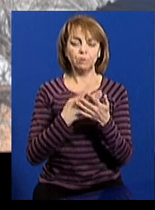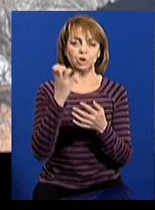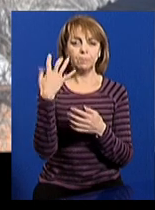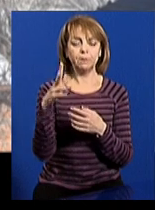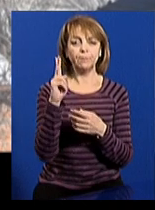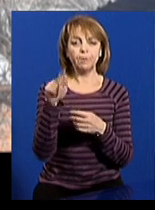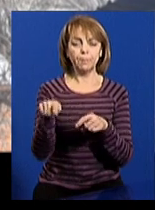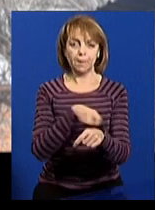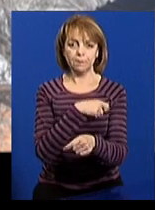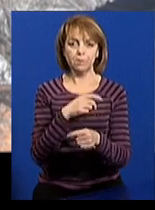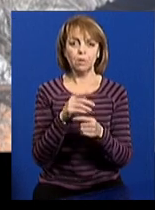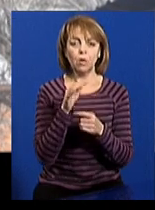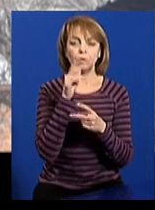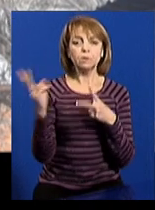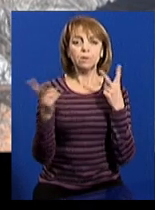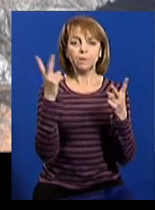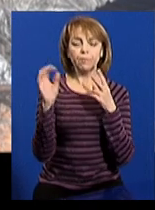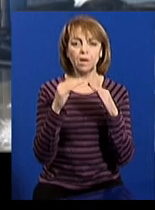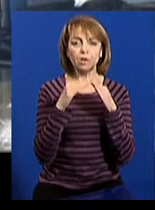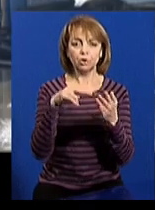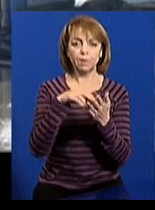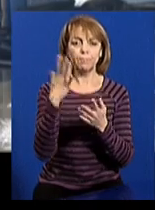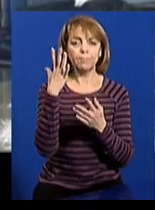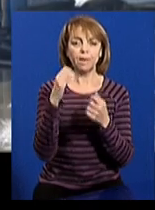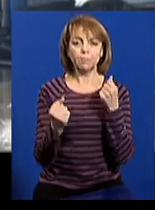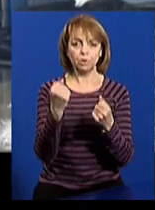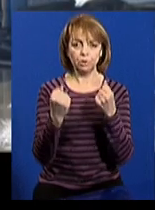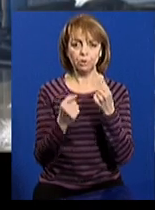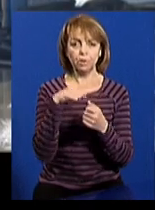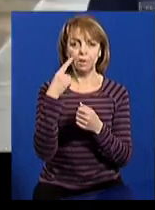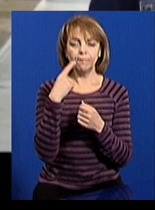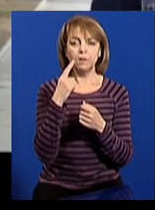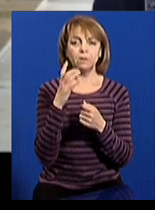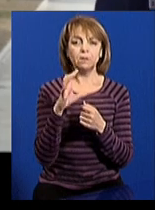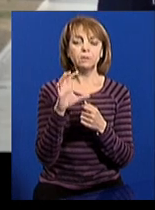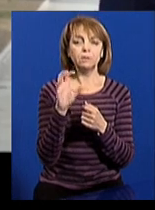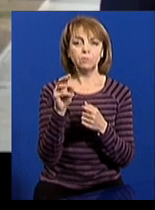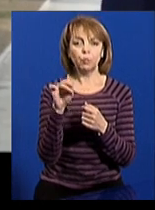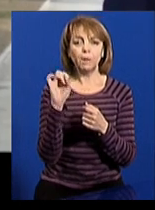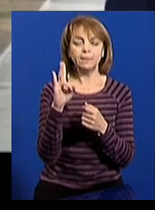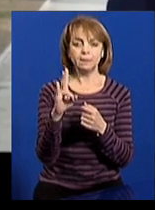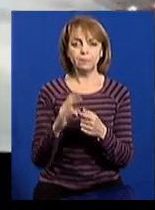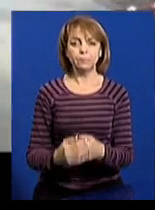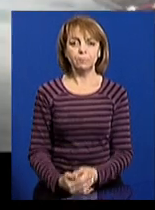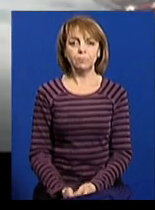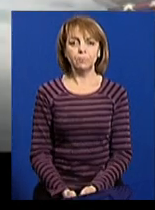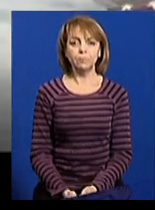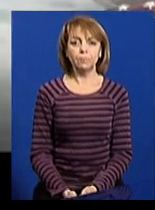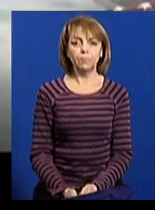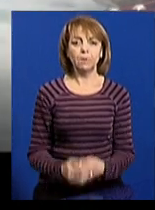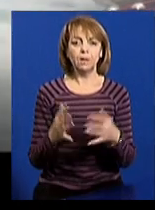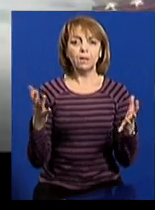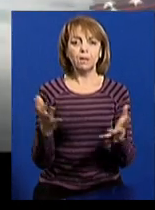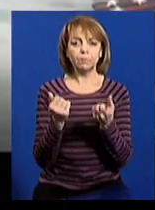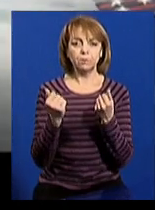квадратних метрів. Коли зайнялося, в гаражі стояли п'ять автівок, каже речник надзвичайників Ігор Лупандін. Врятували